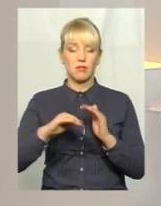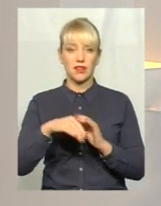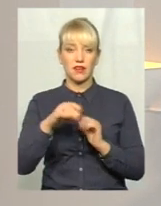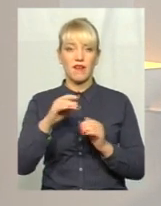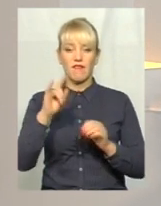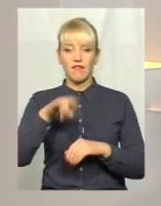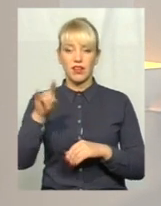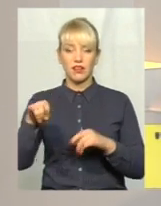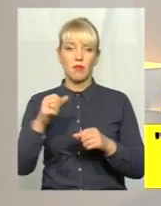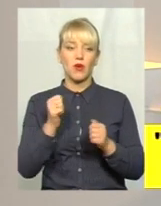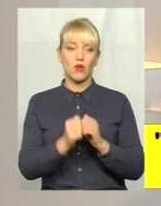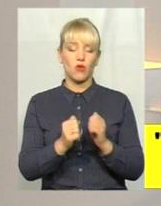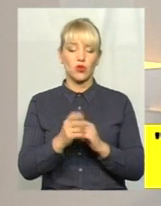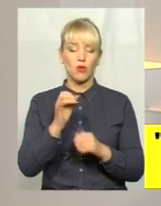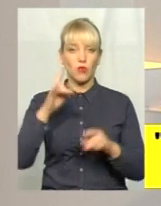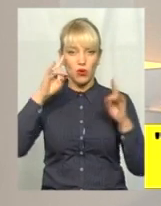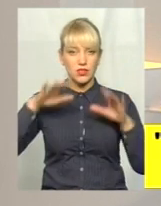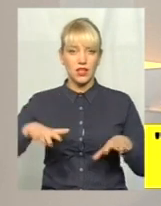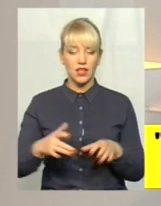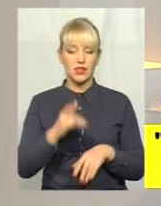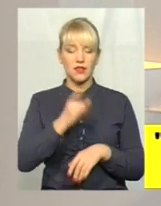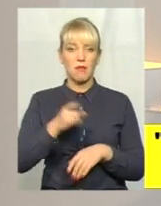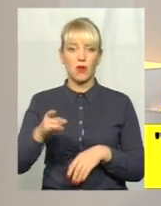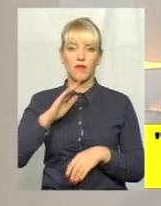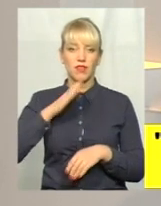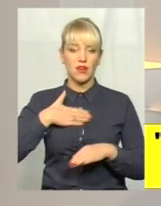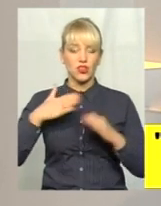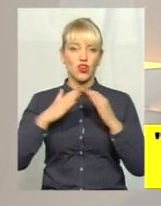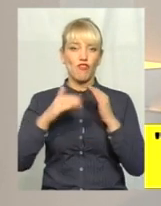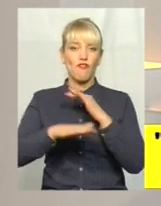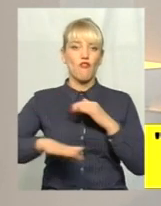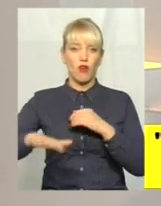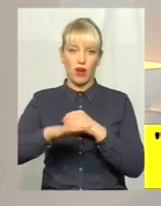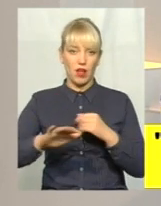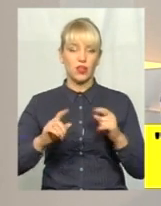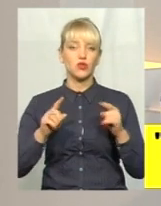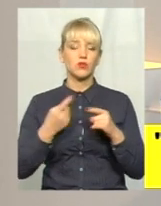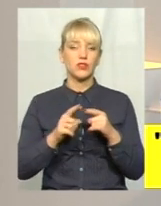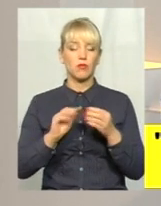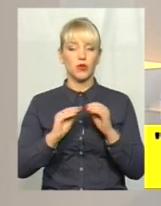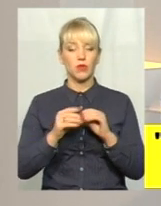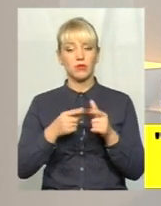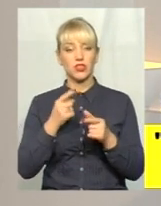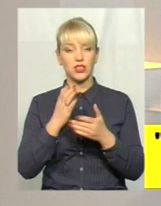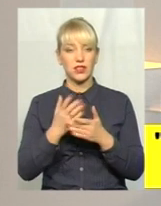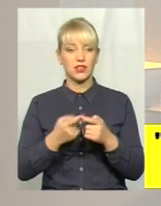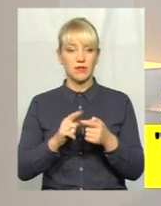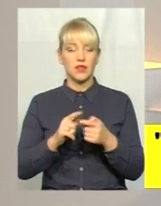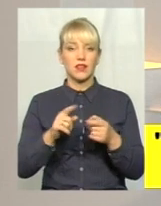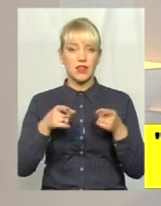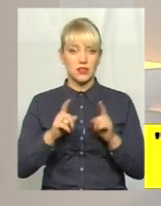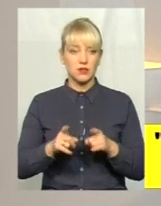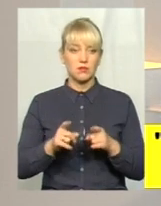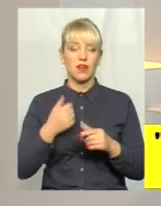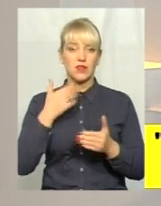кожного. Про стихійні парковки у наших дворах. Чому це проблема і чи є вона насправді, ми запитали і на